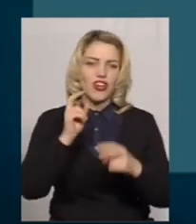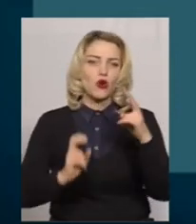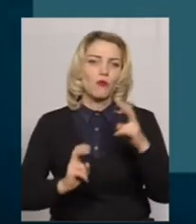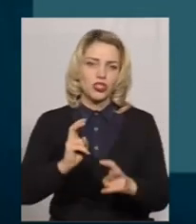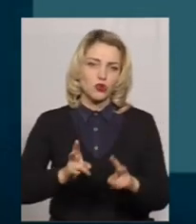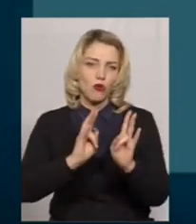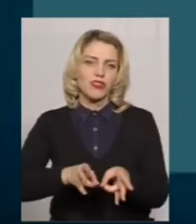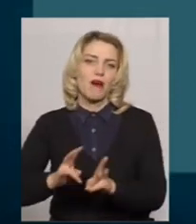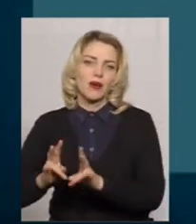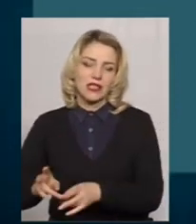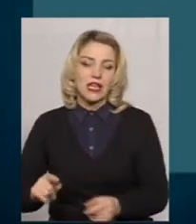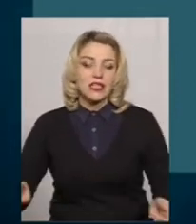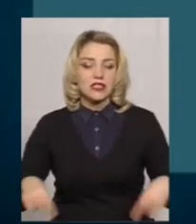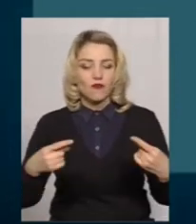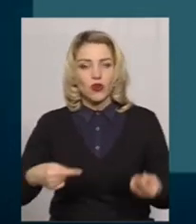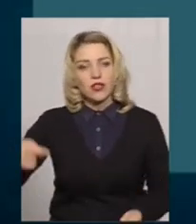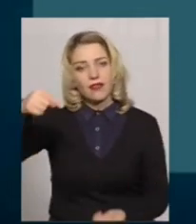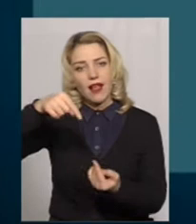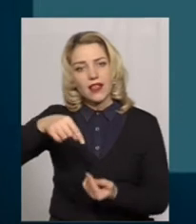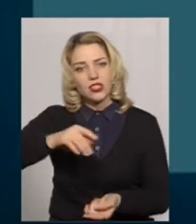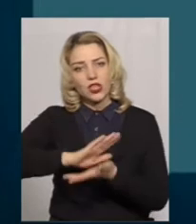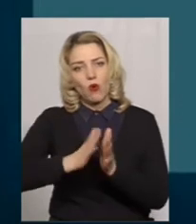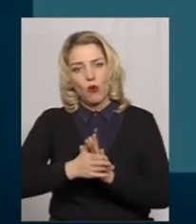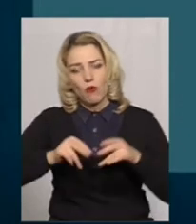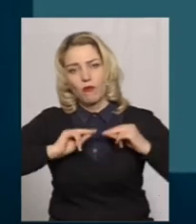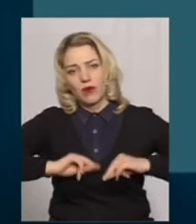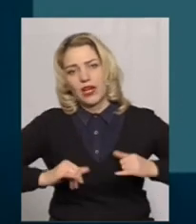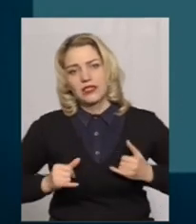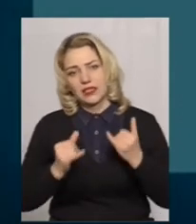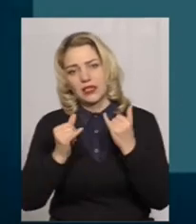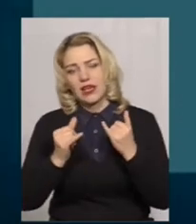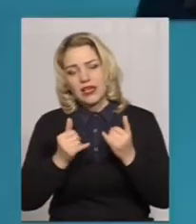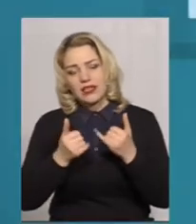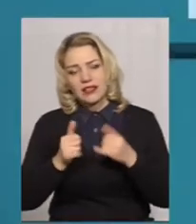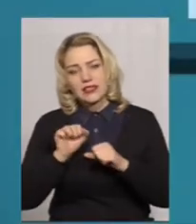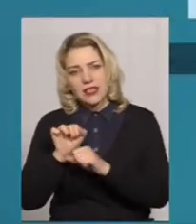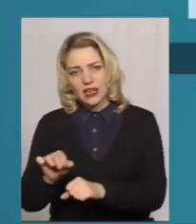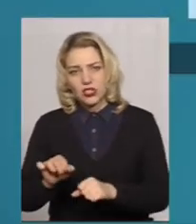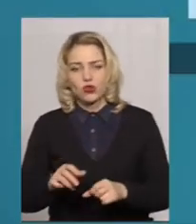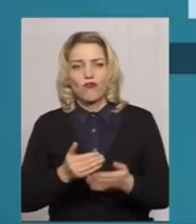створенню належних умов праці для захисту працівників від нещасних випадків.